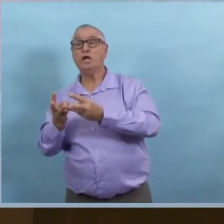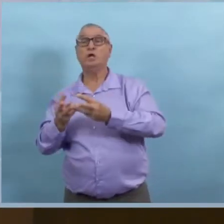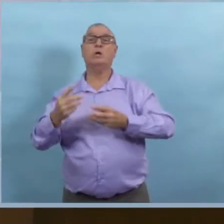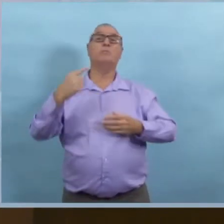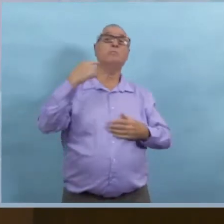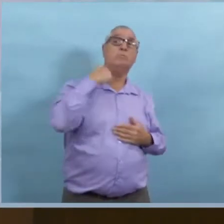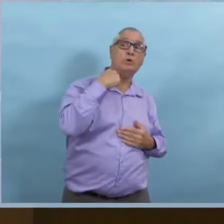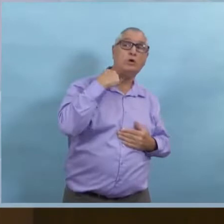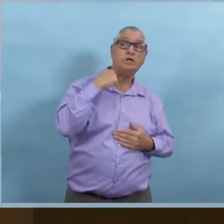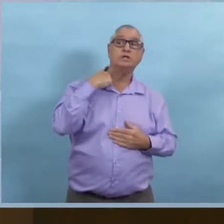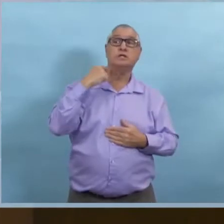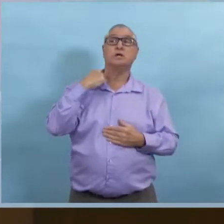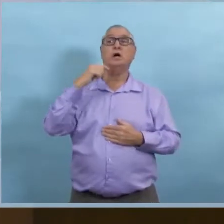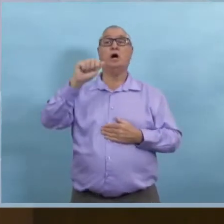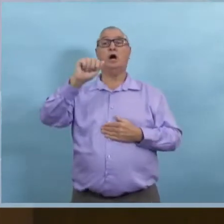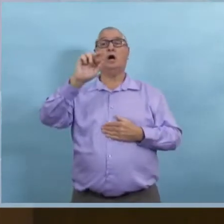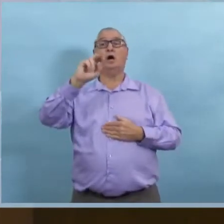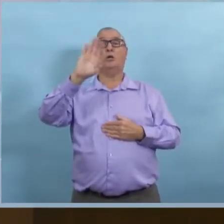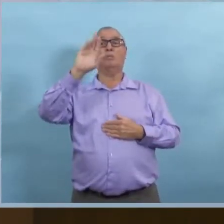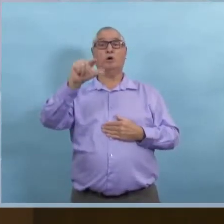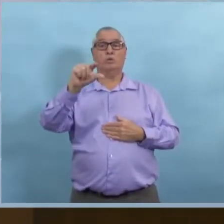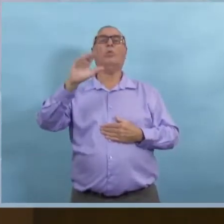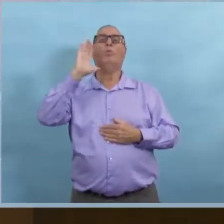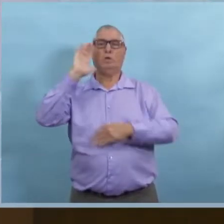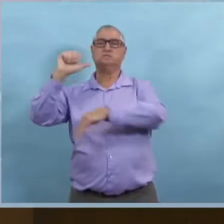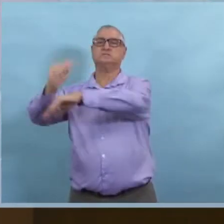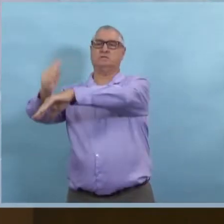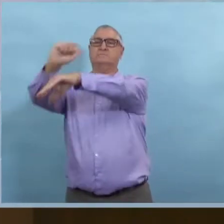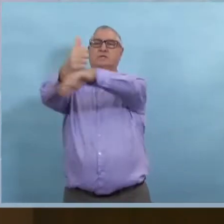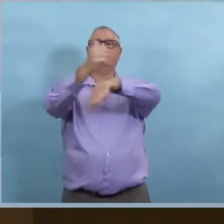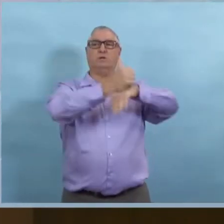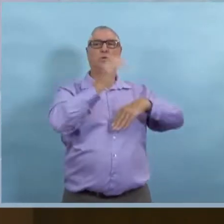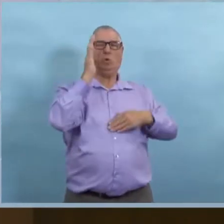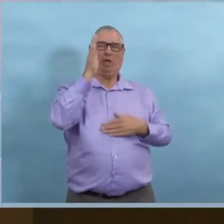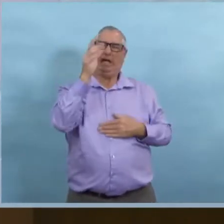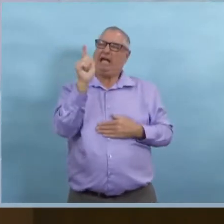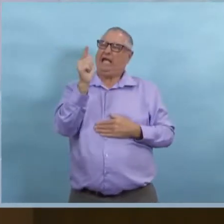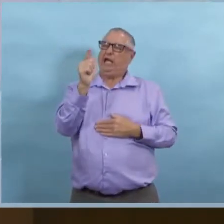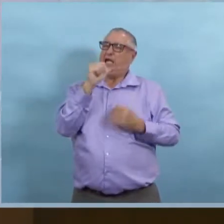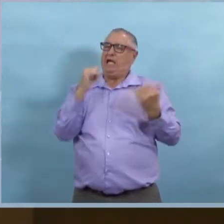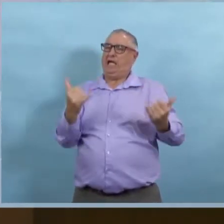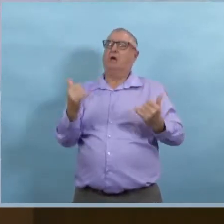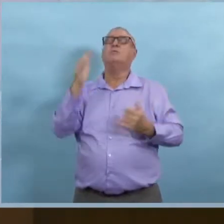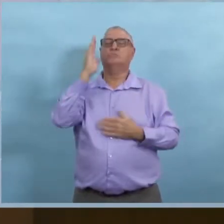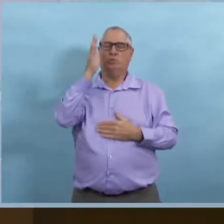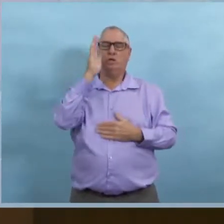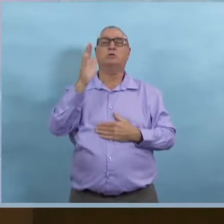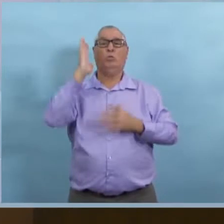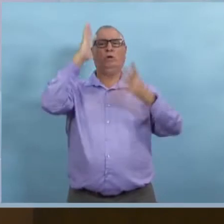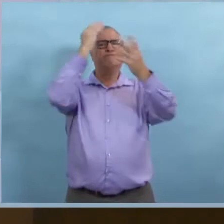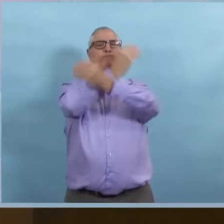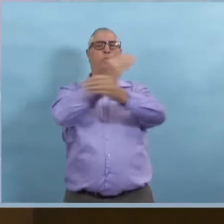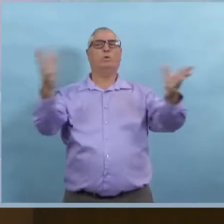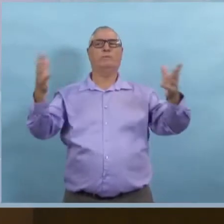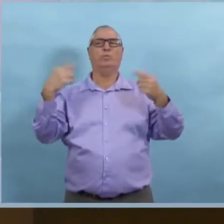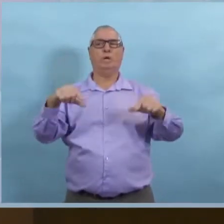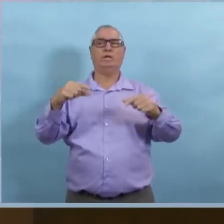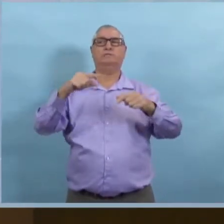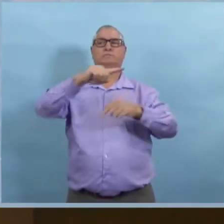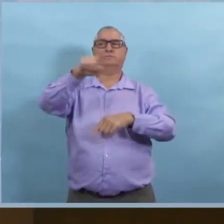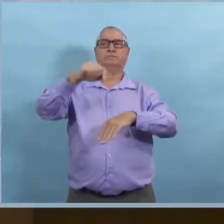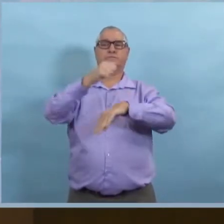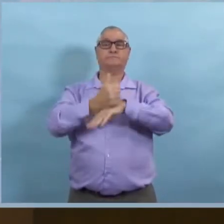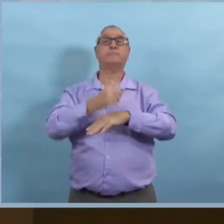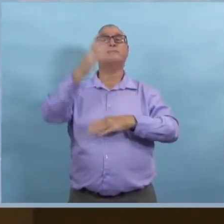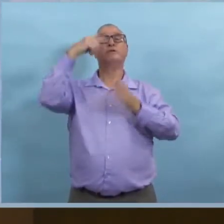au volant qui vont être ouvrés à Winkler et Portage. Alors, la Croix-Rouge a été identifiée